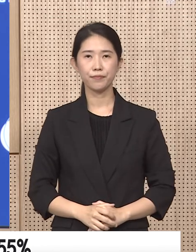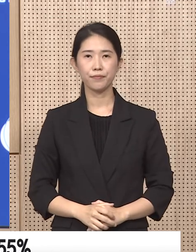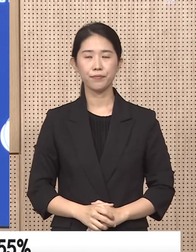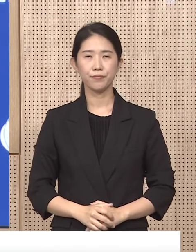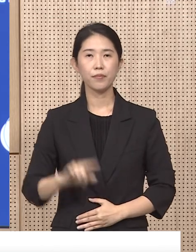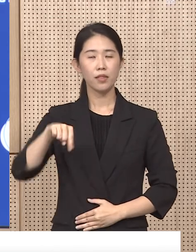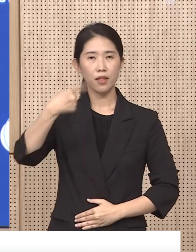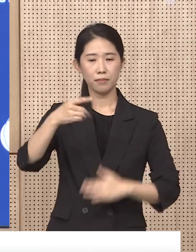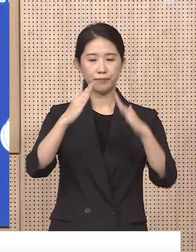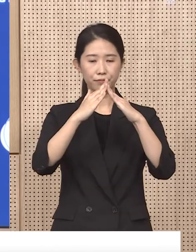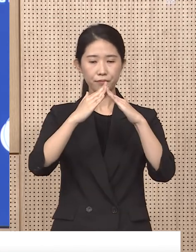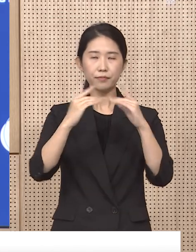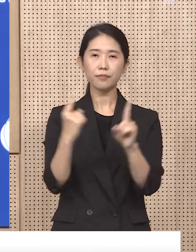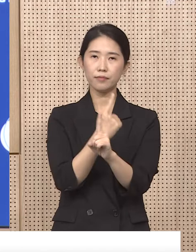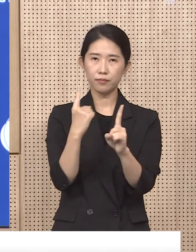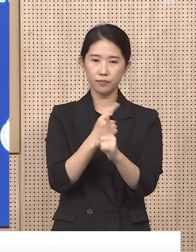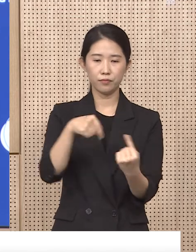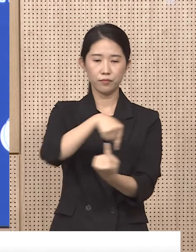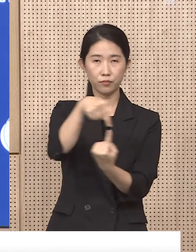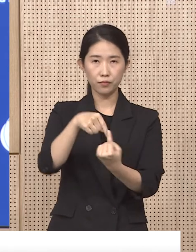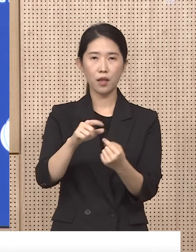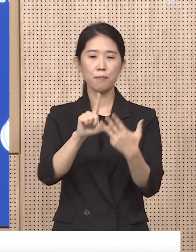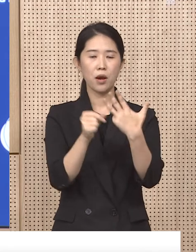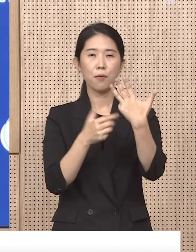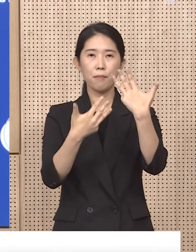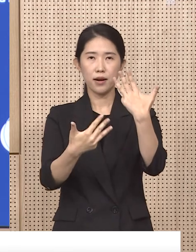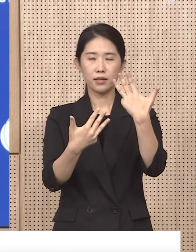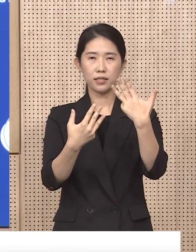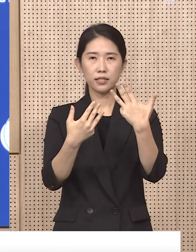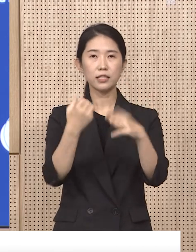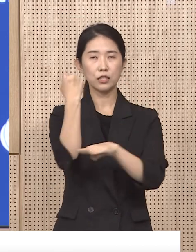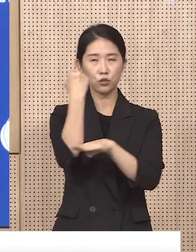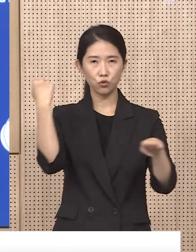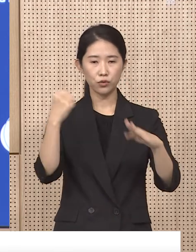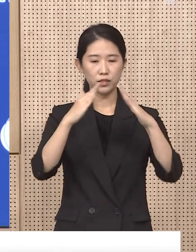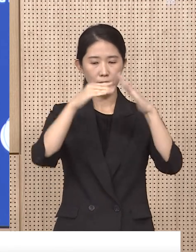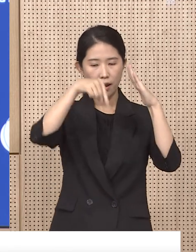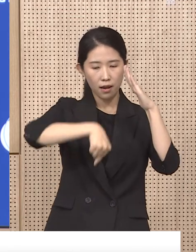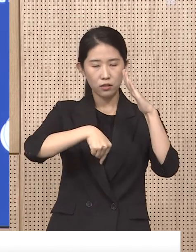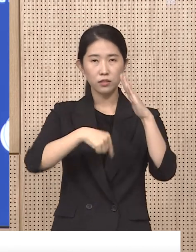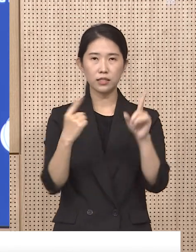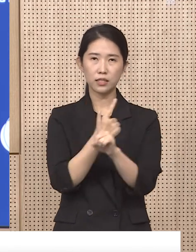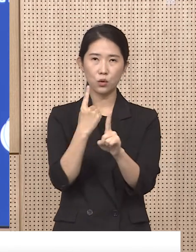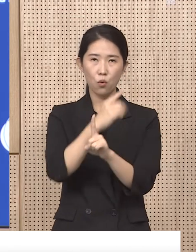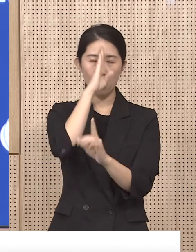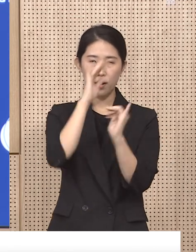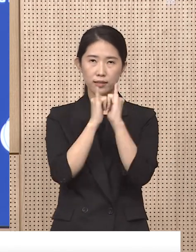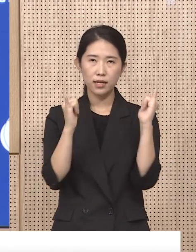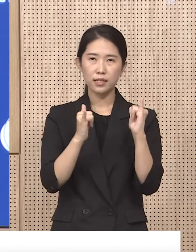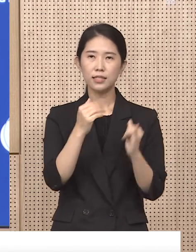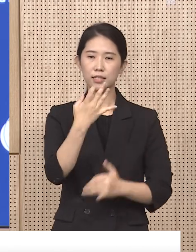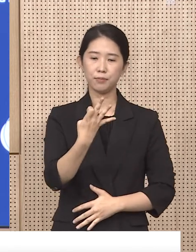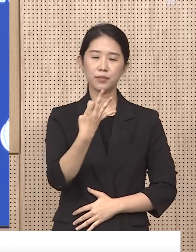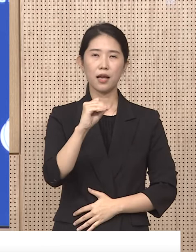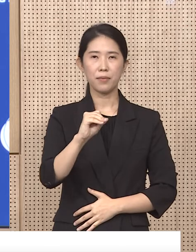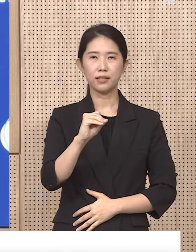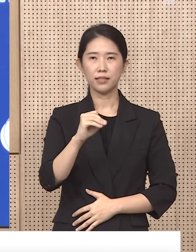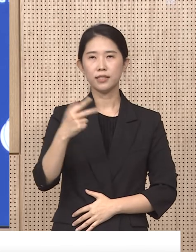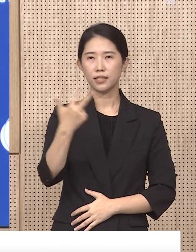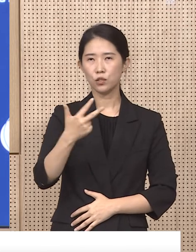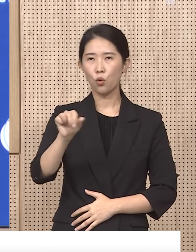다음은 재택치료 운영 현황입니다. 8월 8일 18시 기준 도내 재택치료 환자는 14만 7,566명입니다.